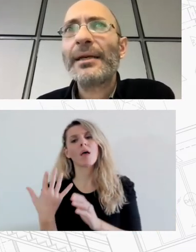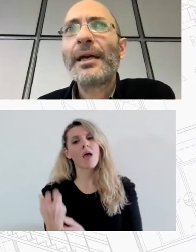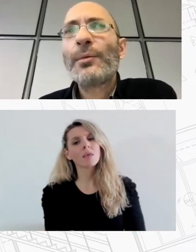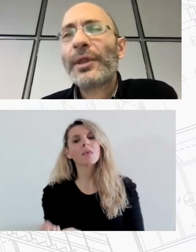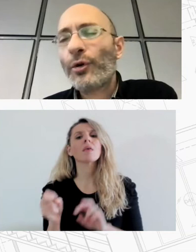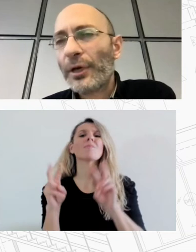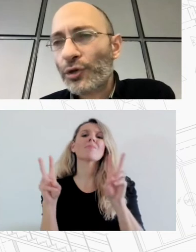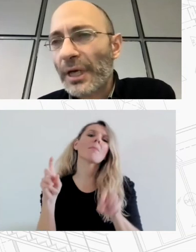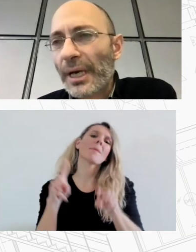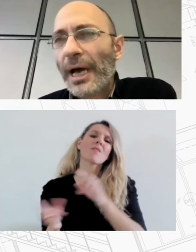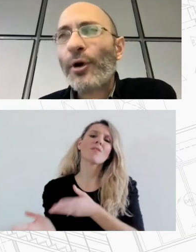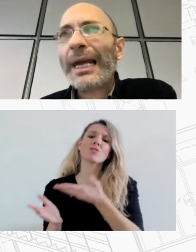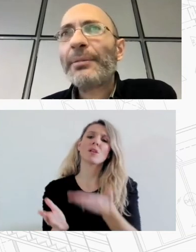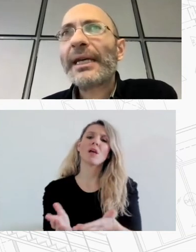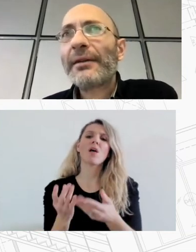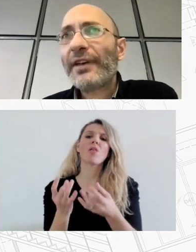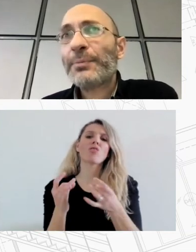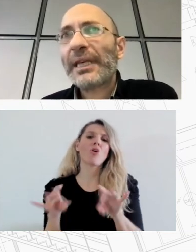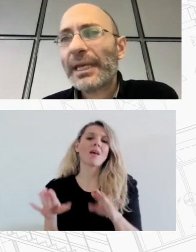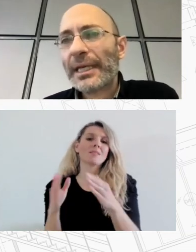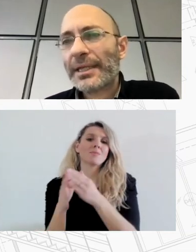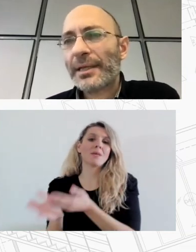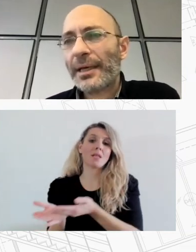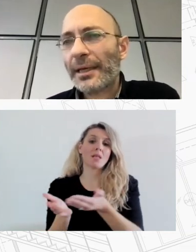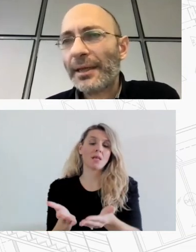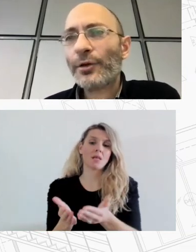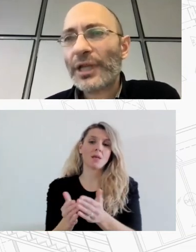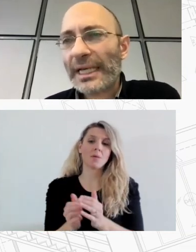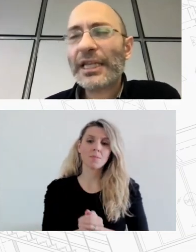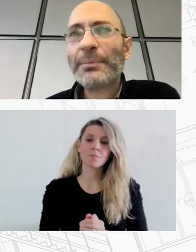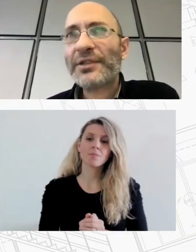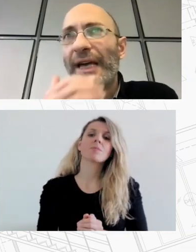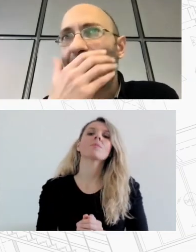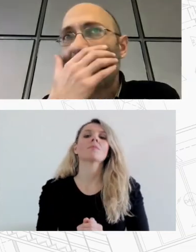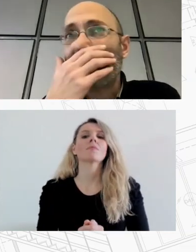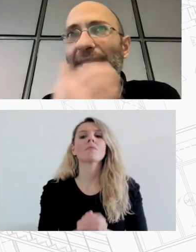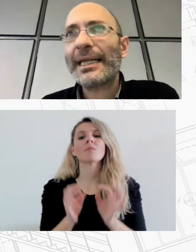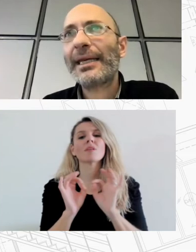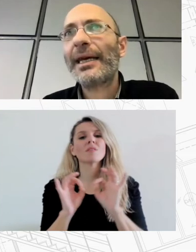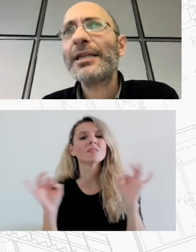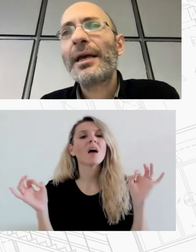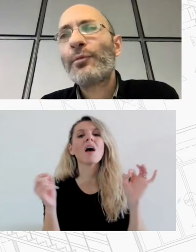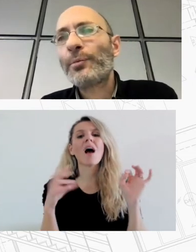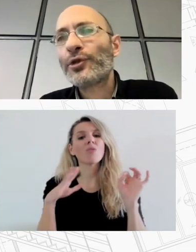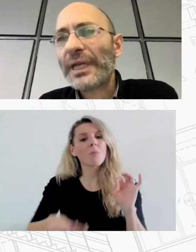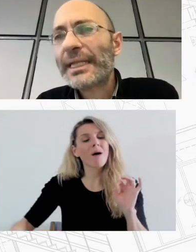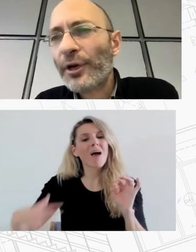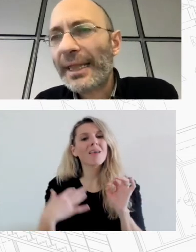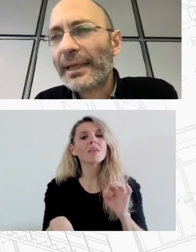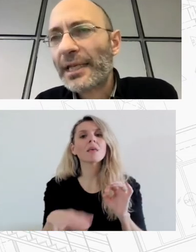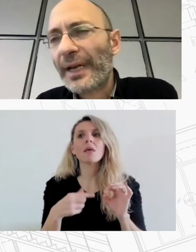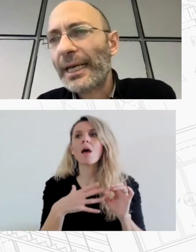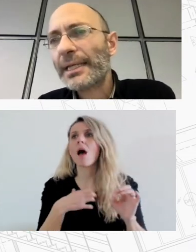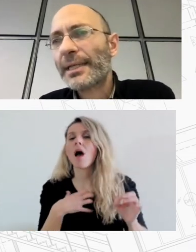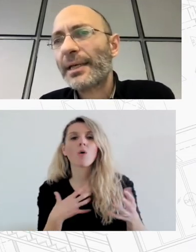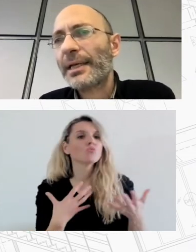στέγη που δεχομένως αποκαλύπτει κρυφτές πτυχές κίνδυνος εργαστικής επισφάλειας ή και αστεγίας που υποστηρίζεται από ένα